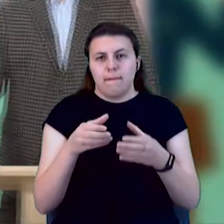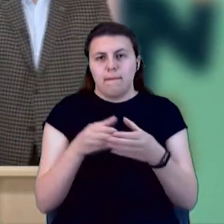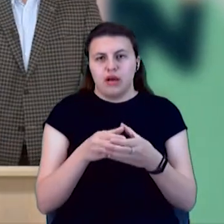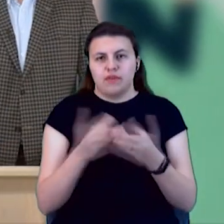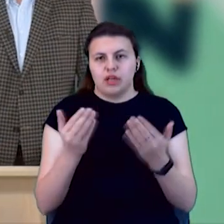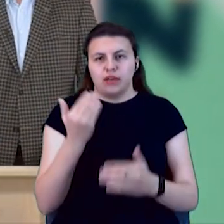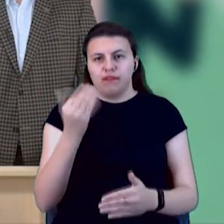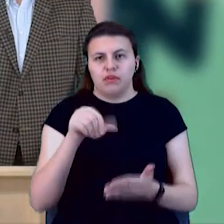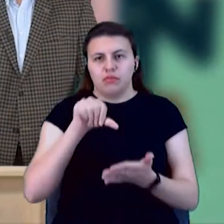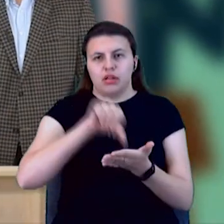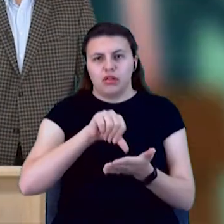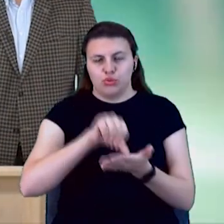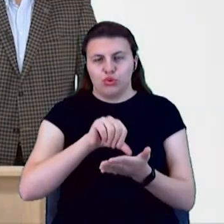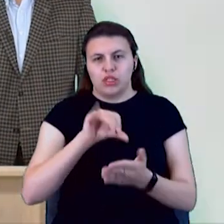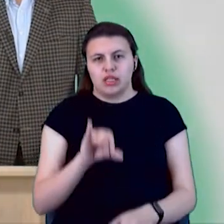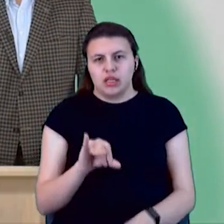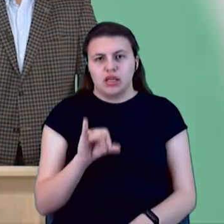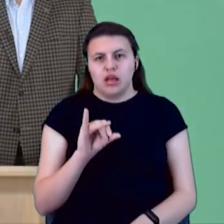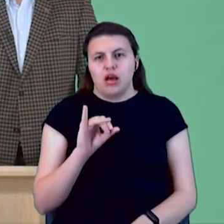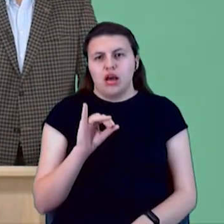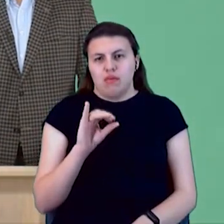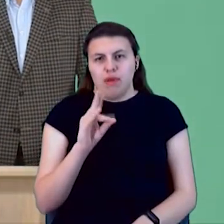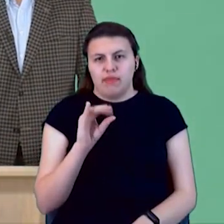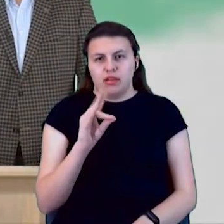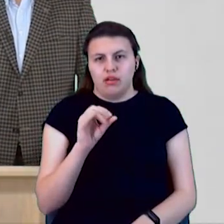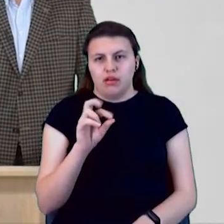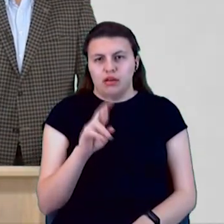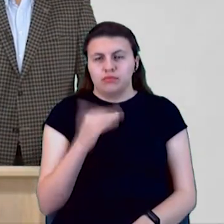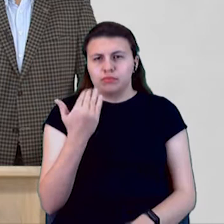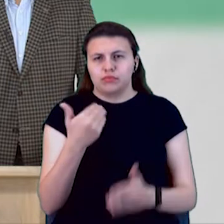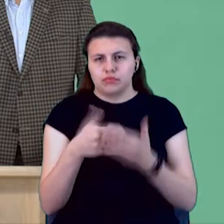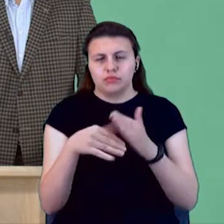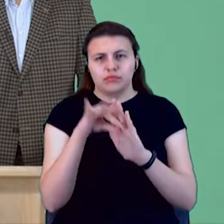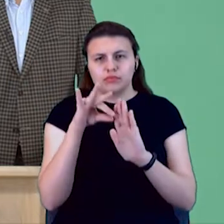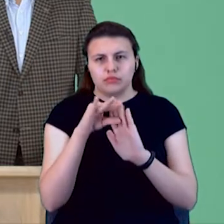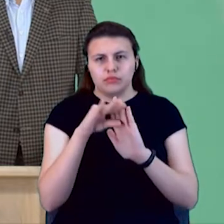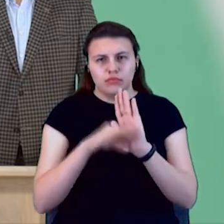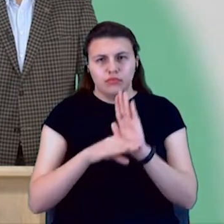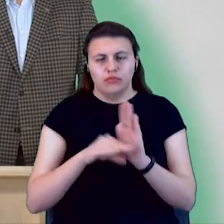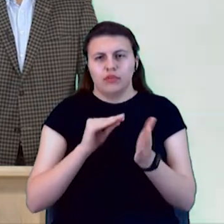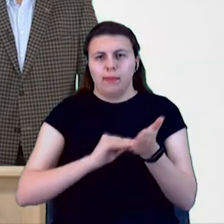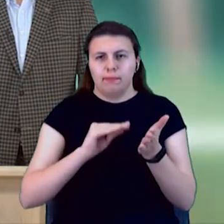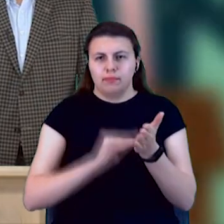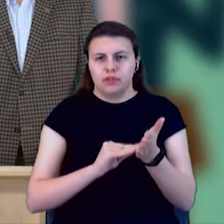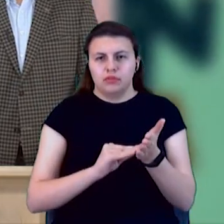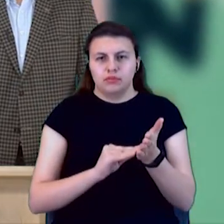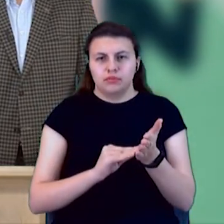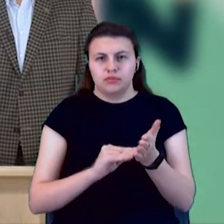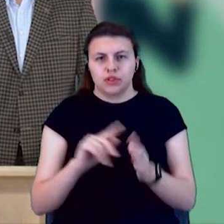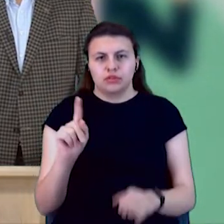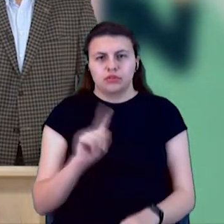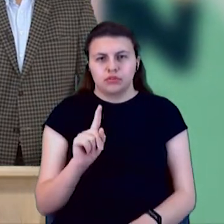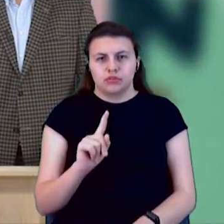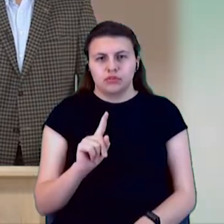балотуєтесь. І, зокрема, пане Ілля, у вашій передвиборчій програмі зазначено, що...